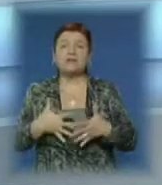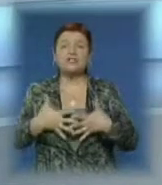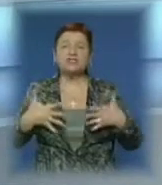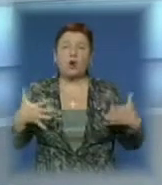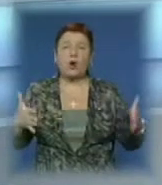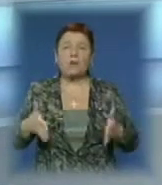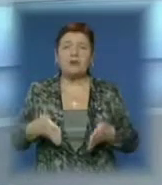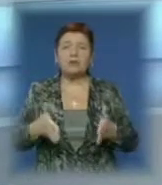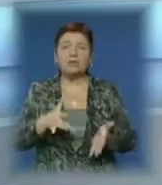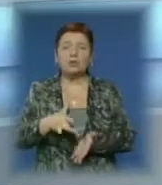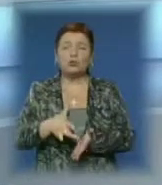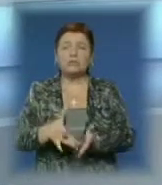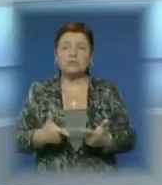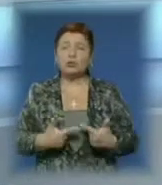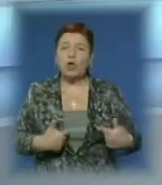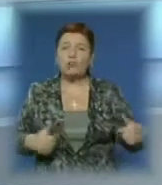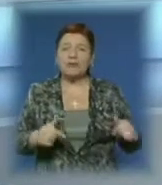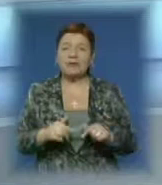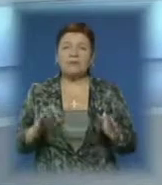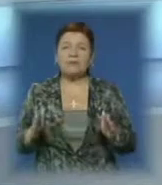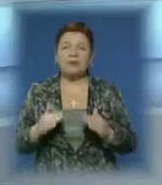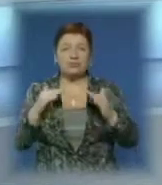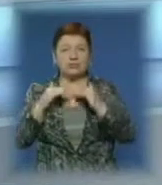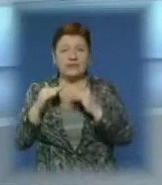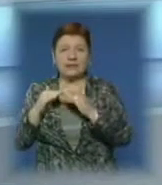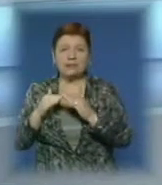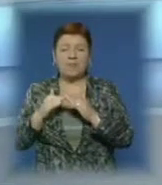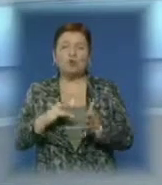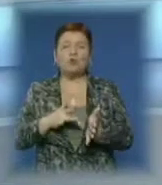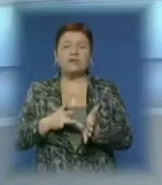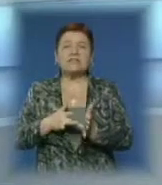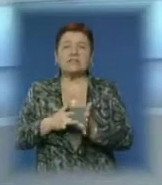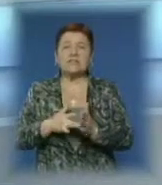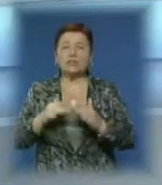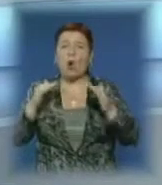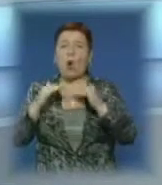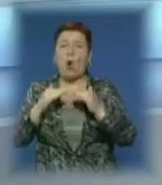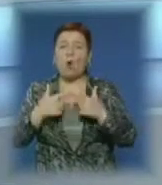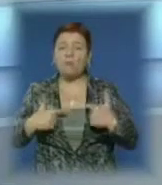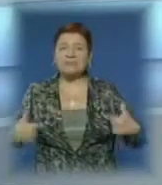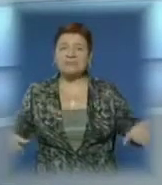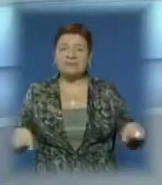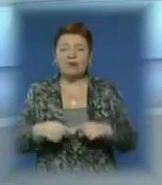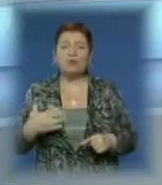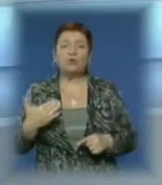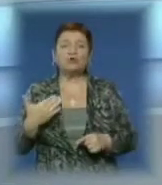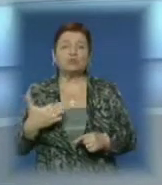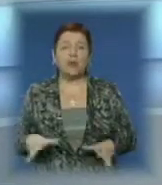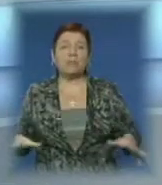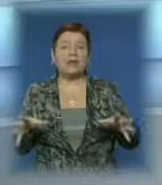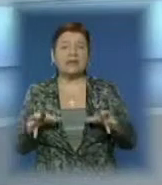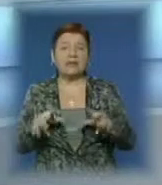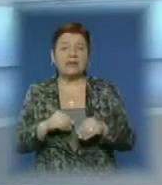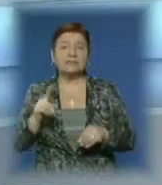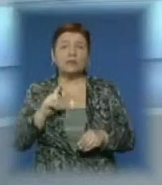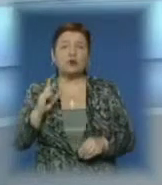мережа туристичних об'єктів. Від найменших садиб і до великих туристичних комплексів. Незабаром до вже існуючих приєднається заклад,